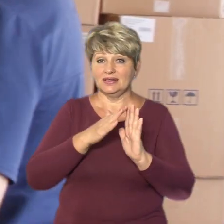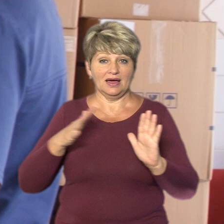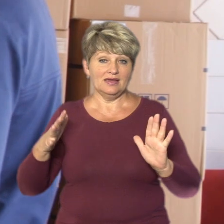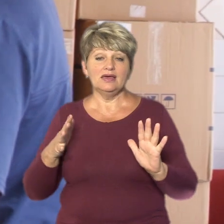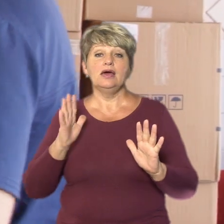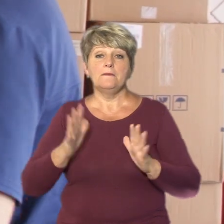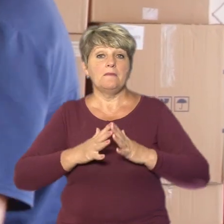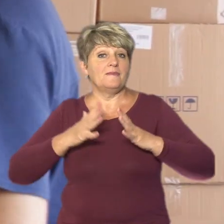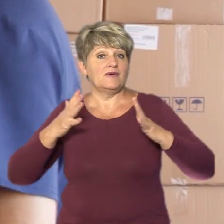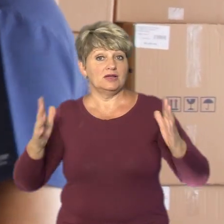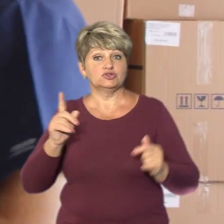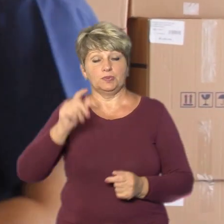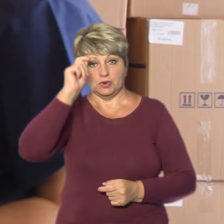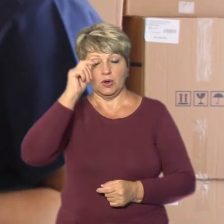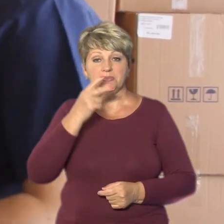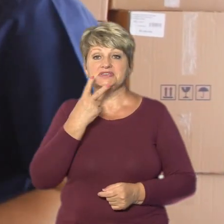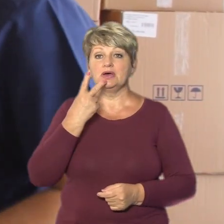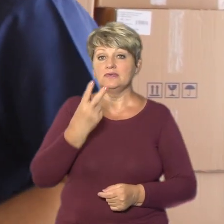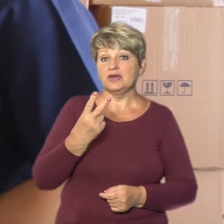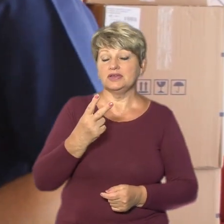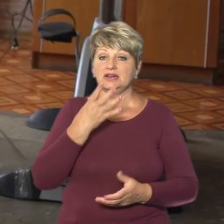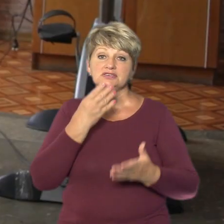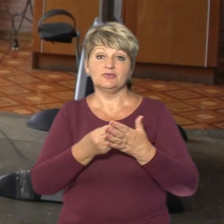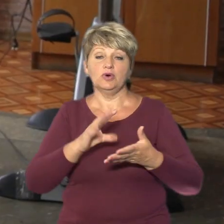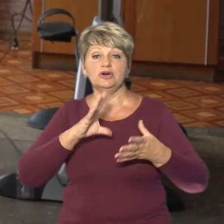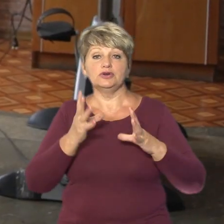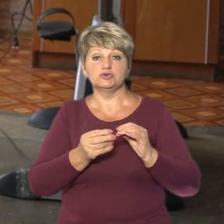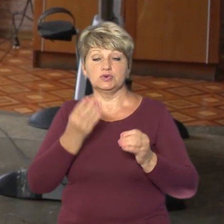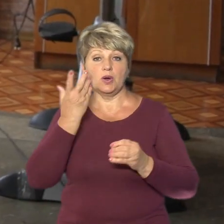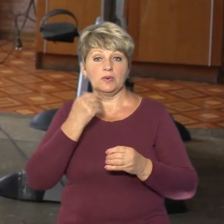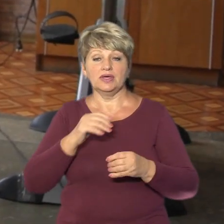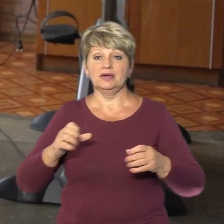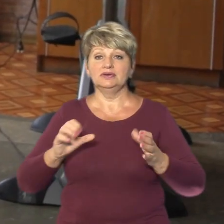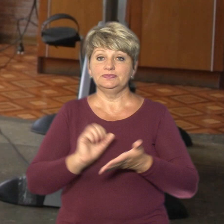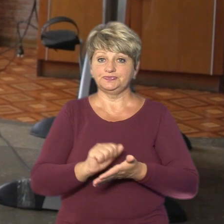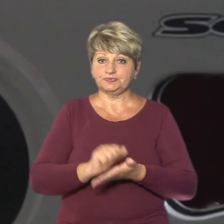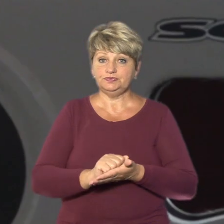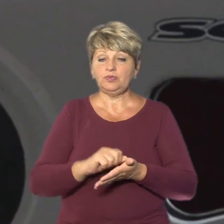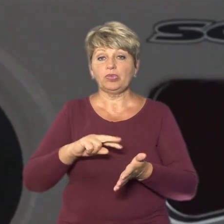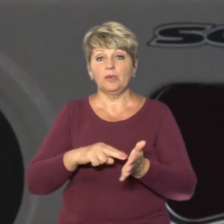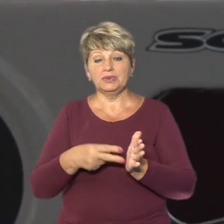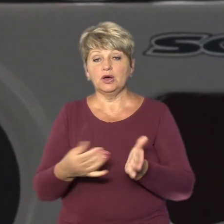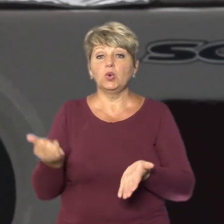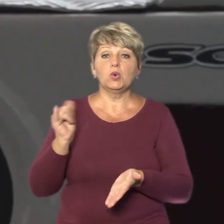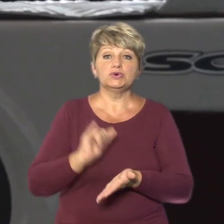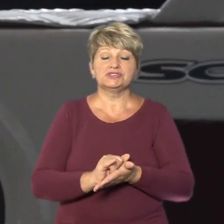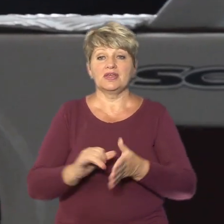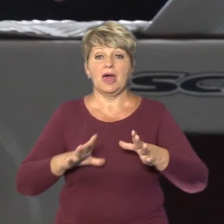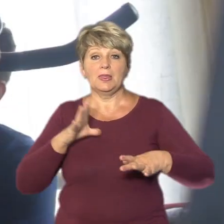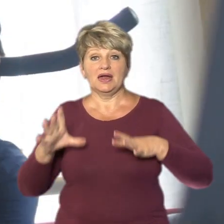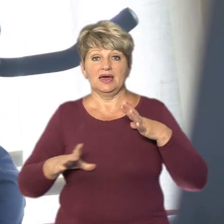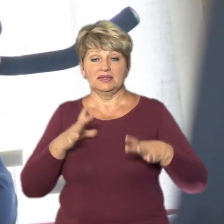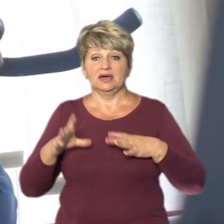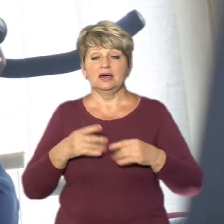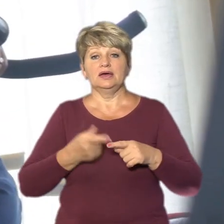будуть великі, щоб хлопці коли займаються, вони бачать результат свій. У планах лікарів встановити тренажери. Ось ці, привезена із Польщі